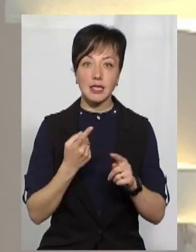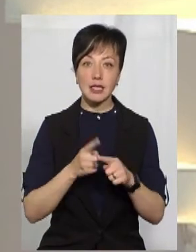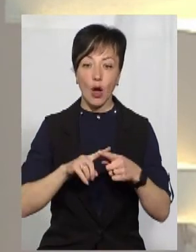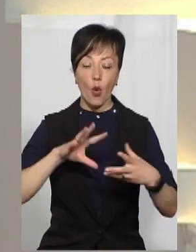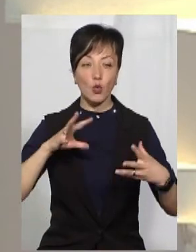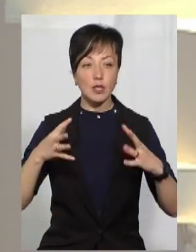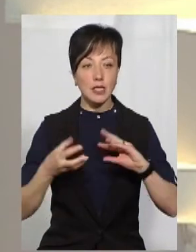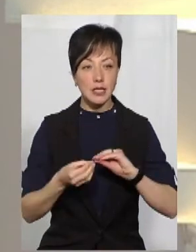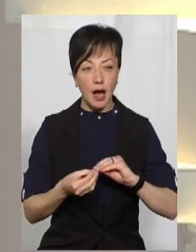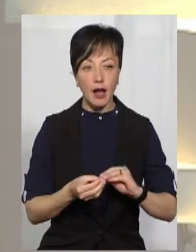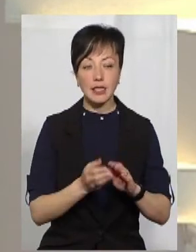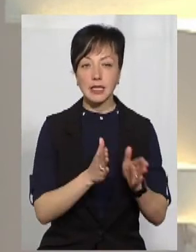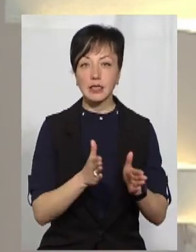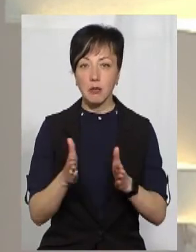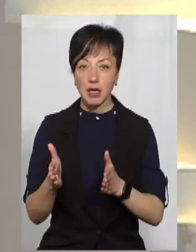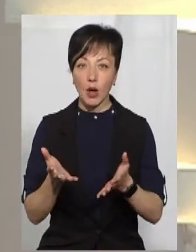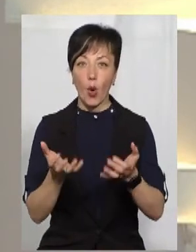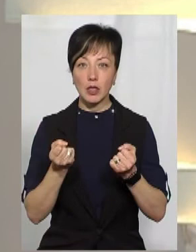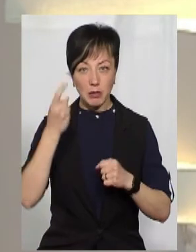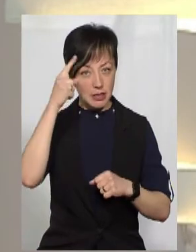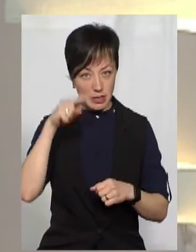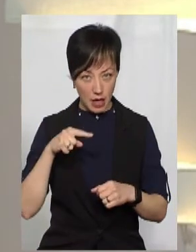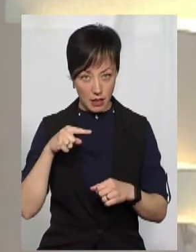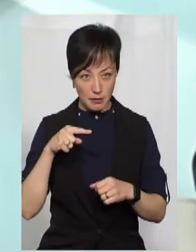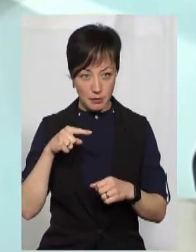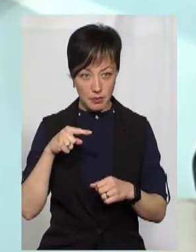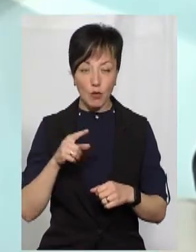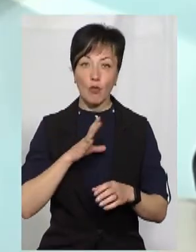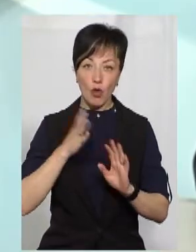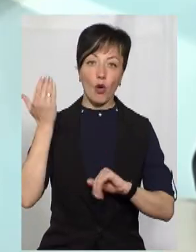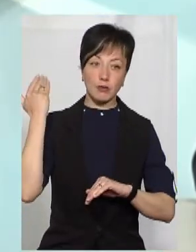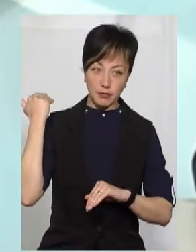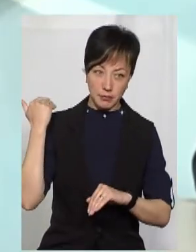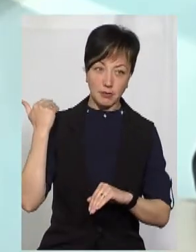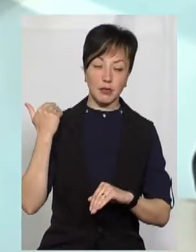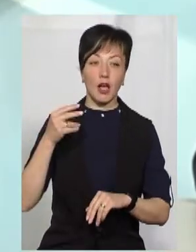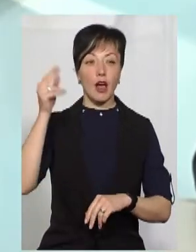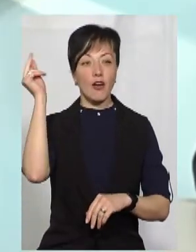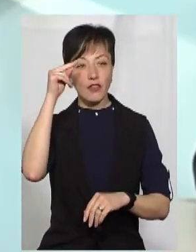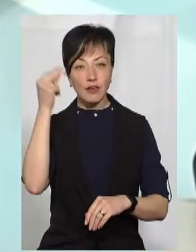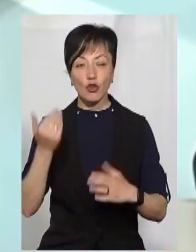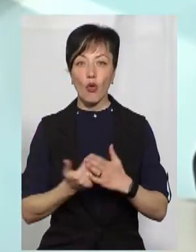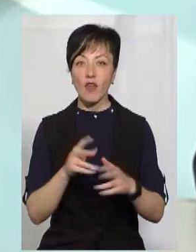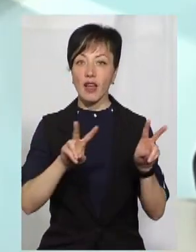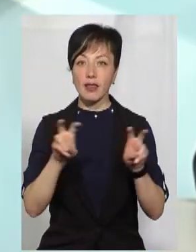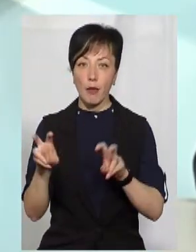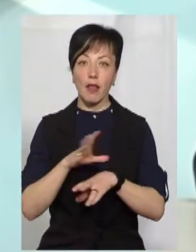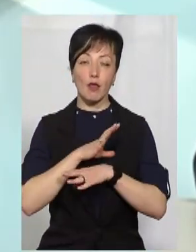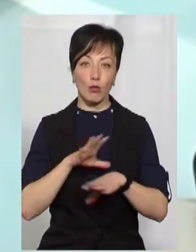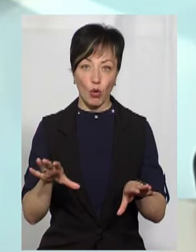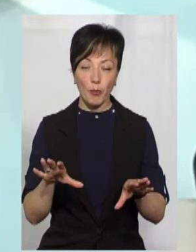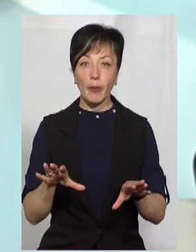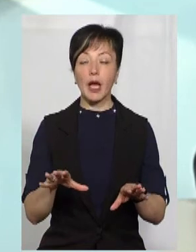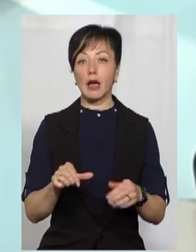це йде у загальнення та систематизація отриманих знань. Тому вивчення нових тем, як таких, не було.